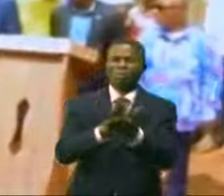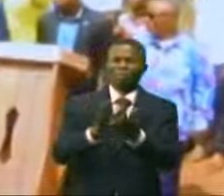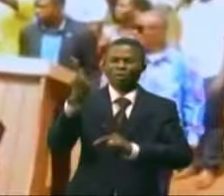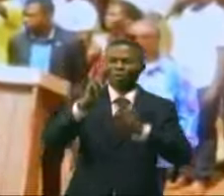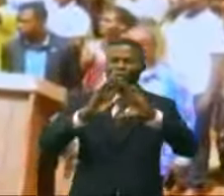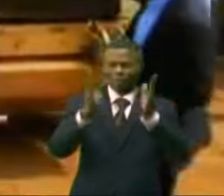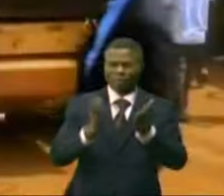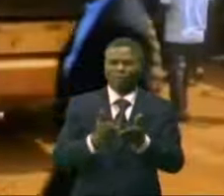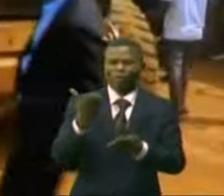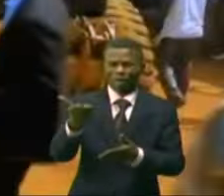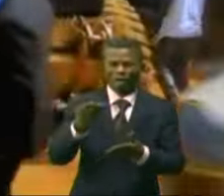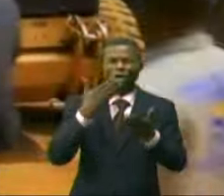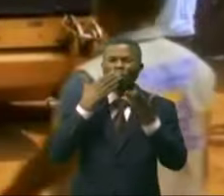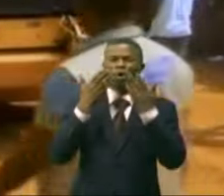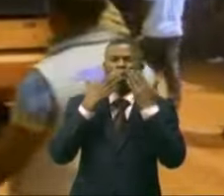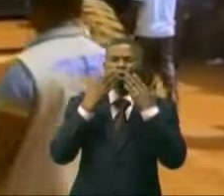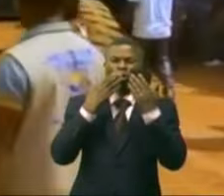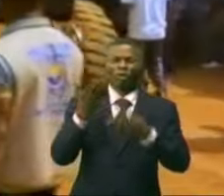de la France.